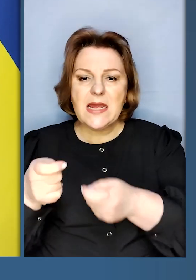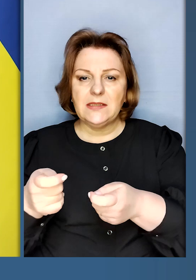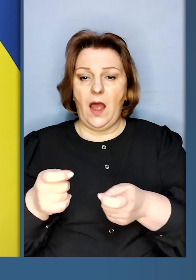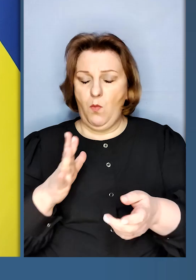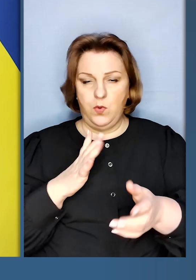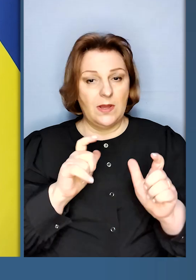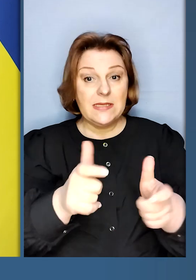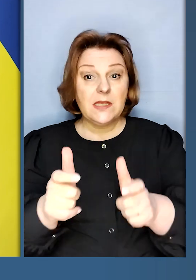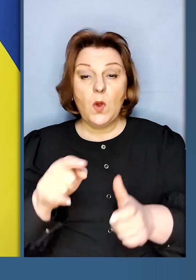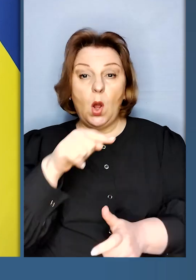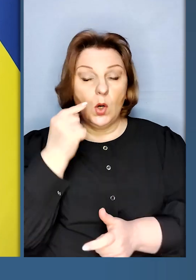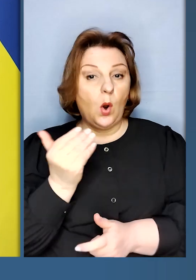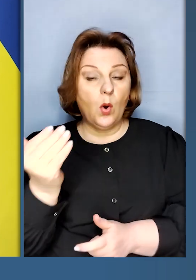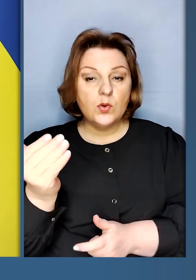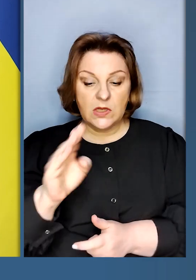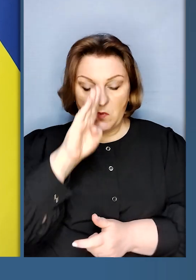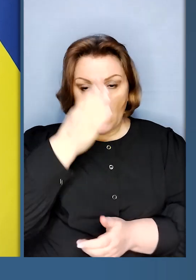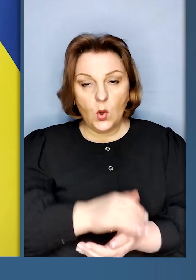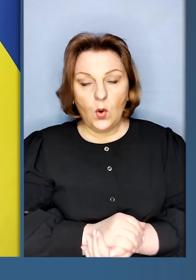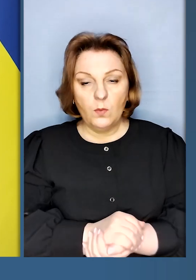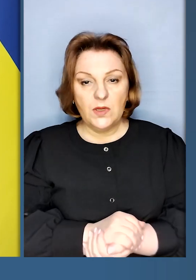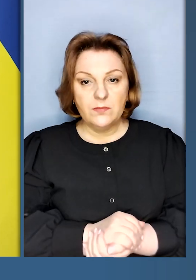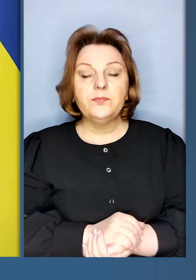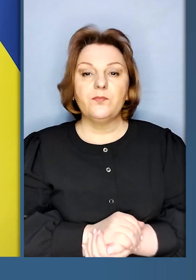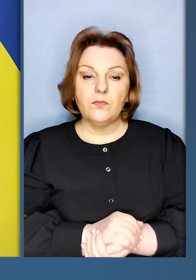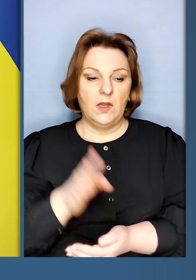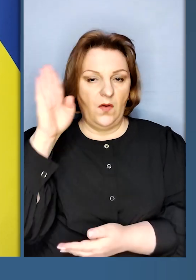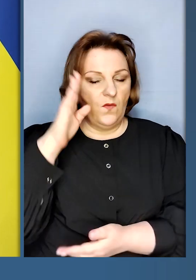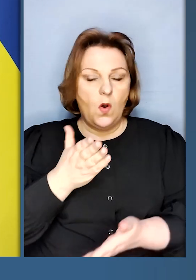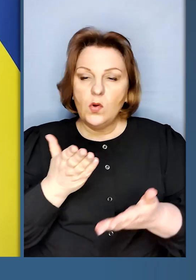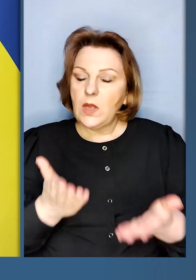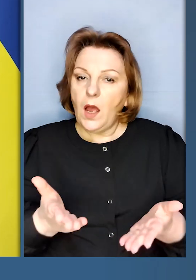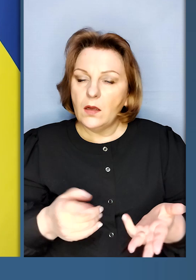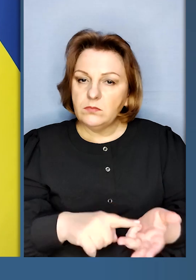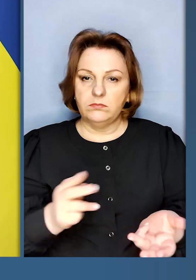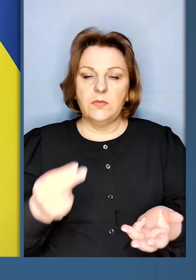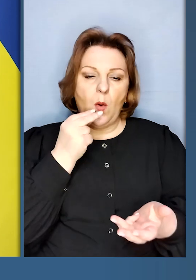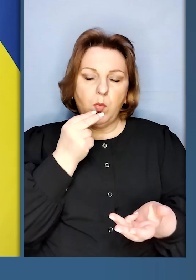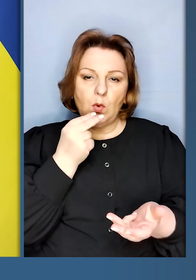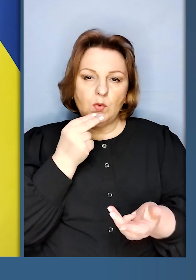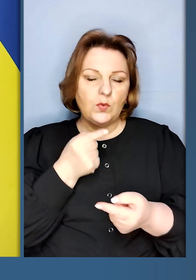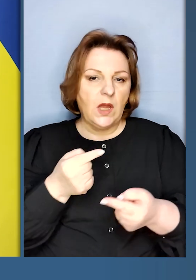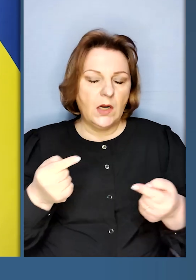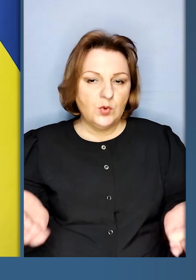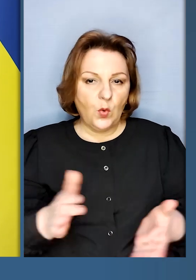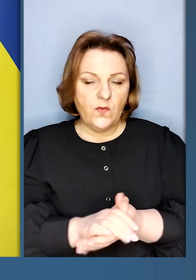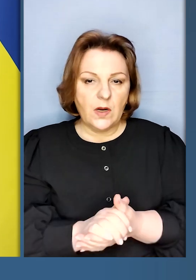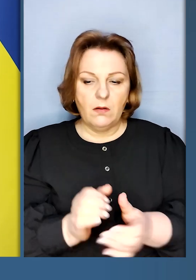були заблоковані російським ворогом. Вода, продукти харчування,